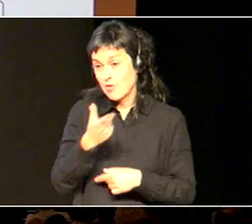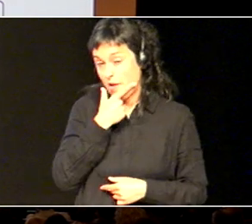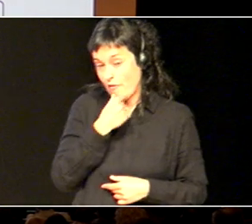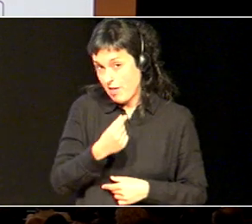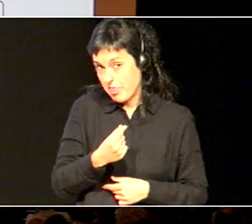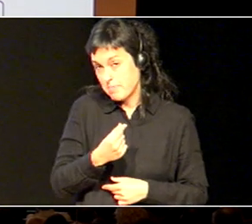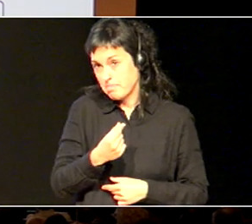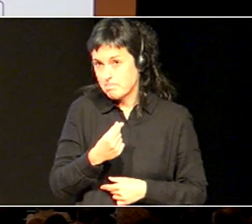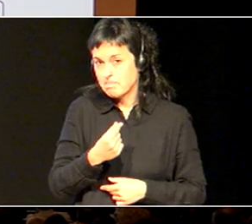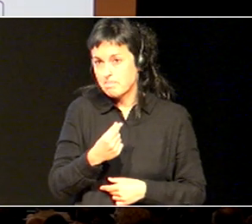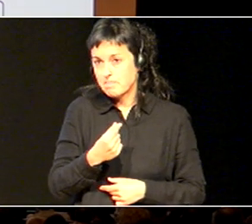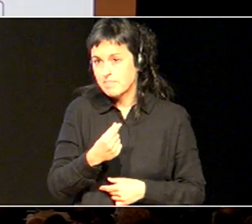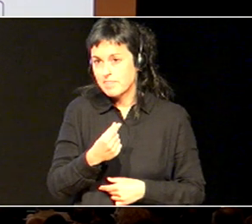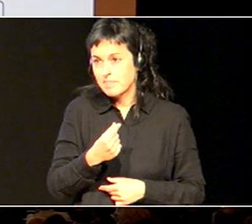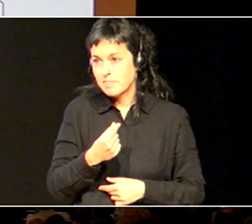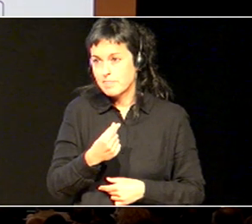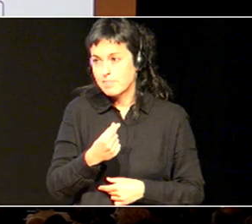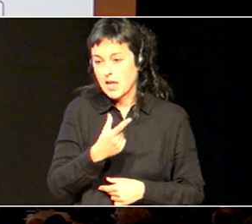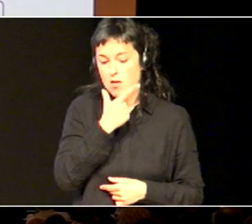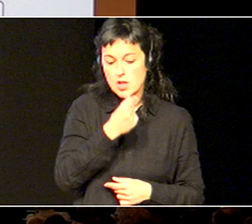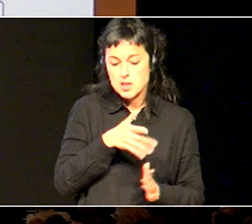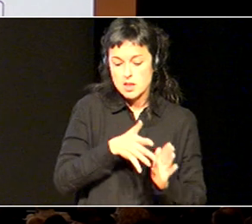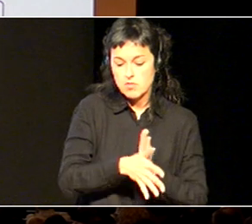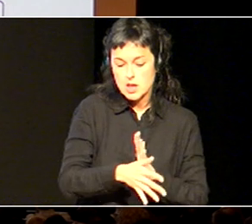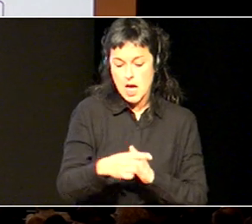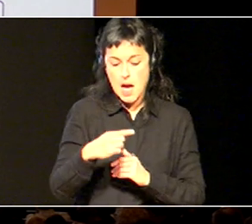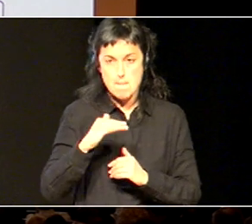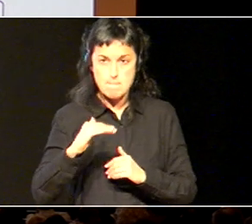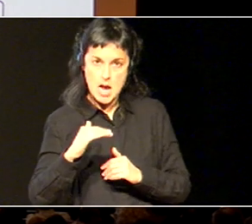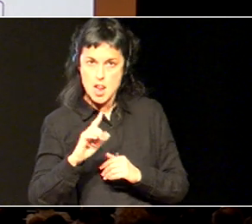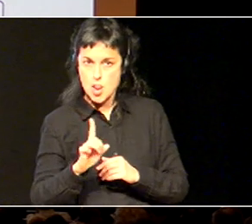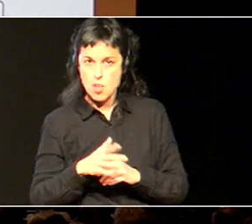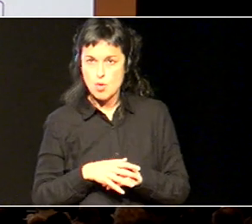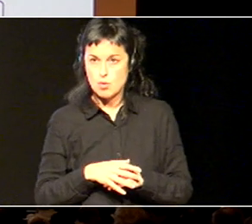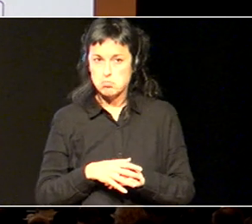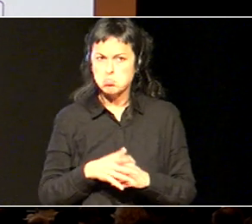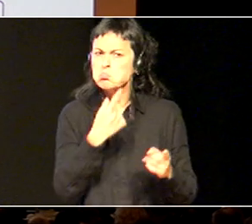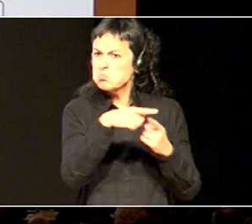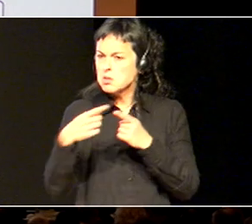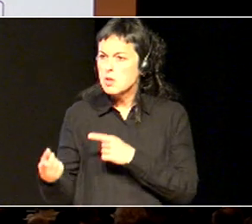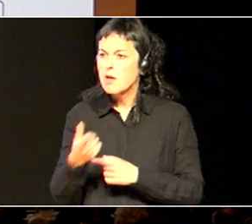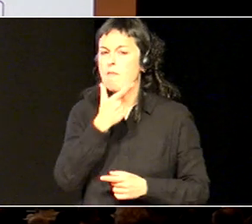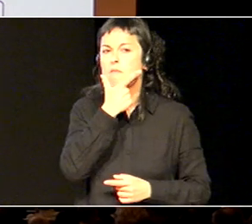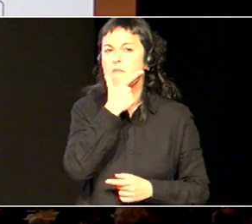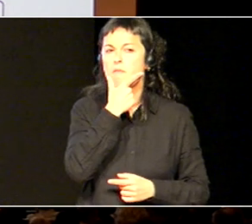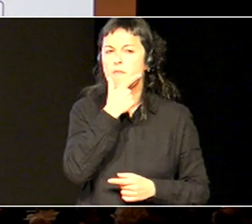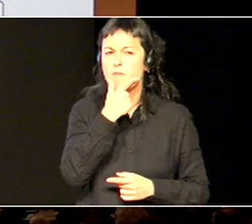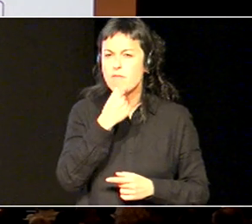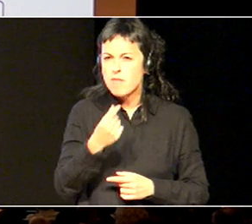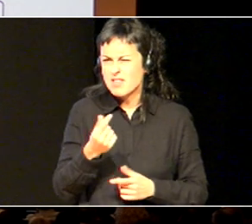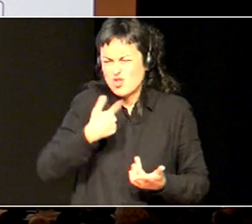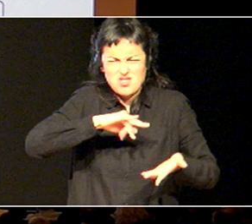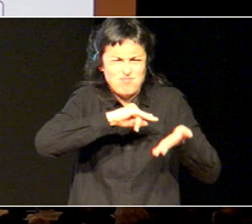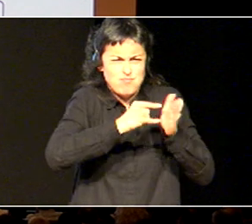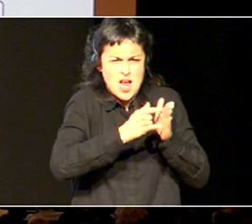izaten, ez diratzarrak izango, edo izan behar, gauzak errezak, eta batez be, planez betetaz gaude